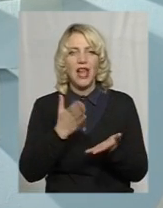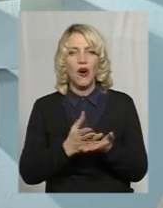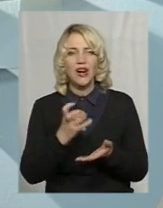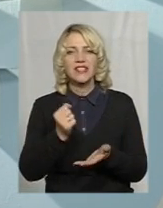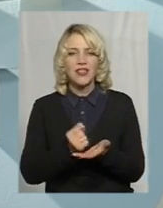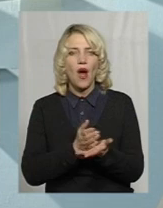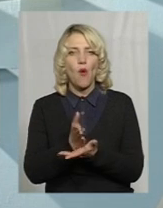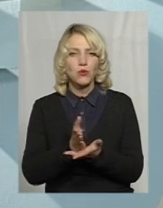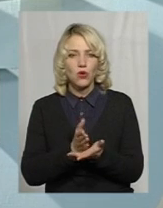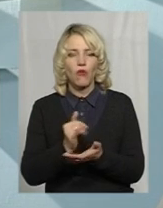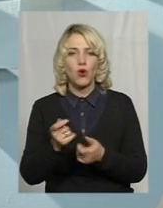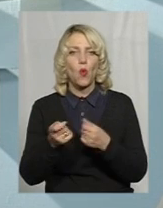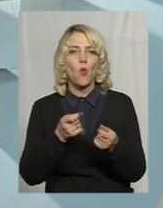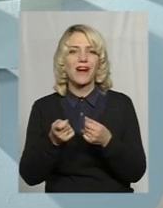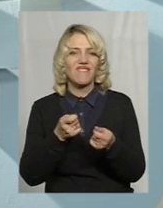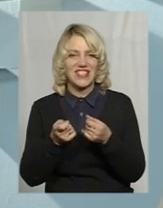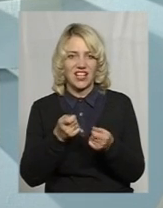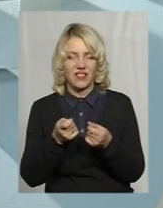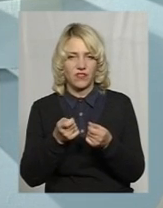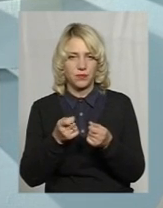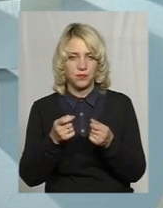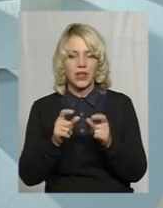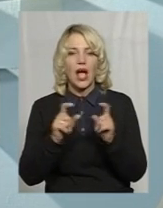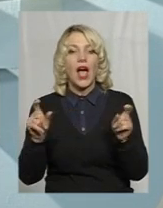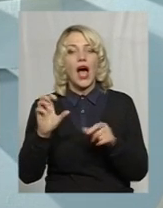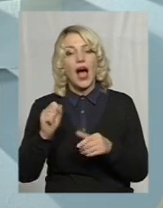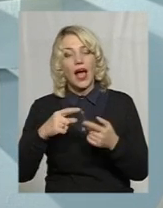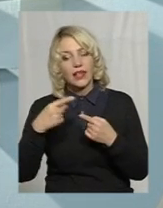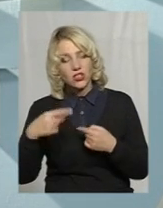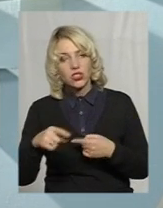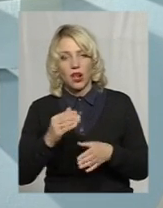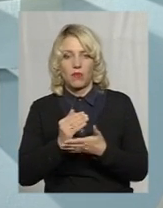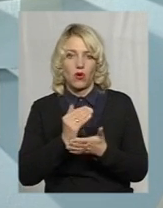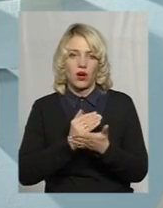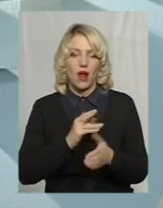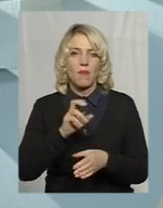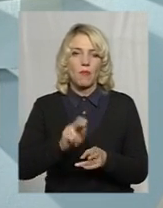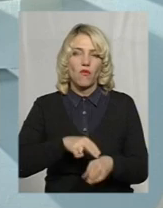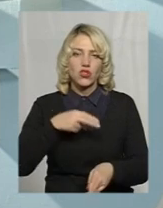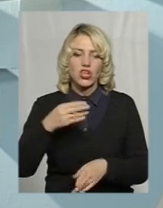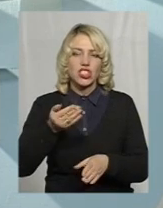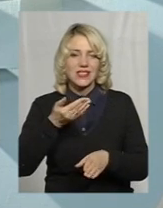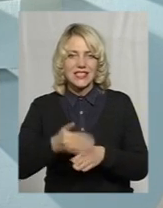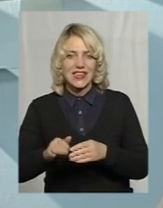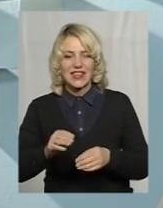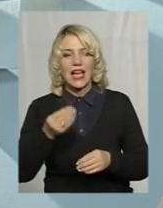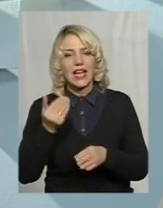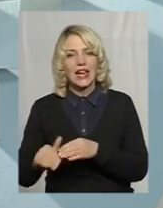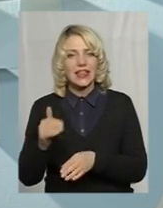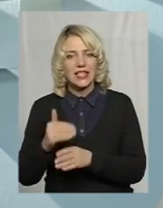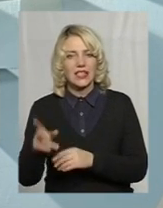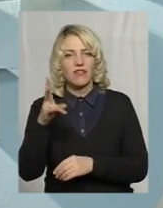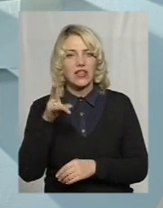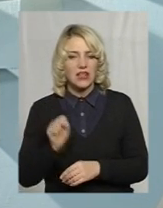обслуговуванні управителів. А інша програма про відшкодування частини кредитів на